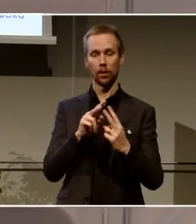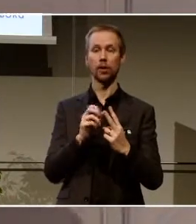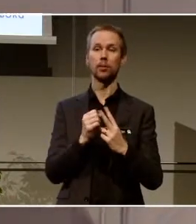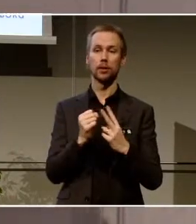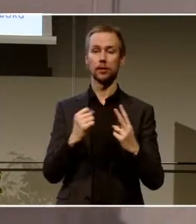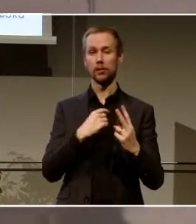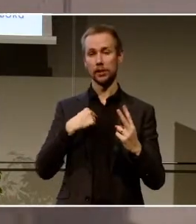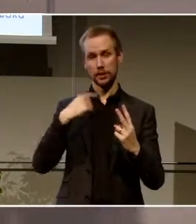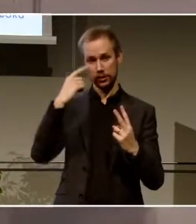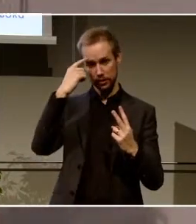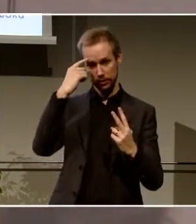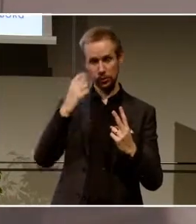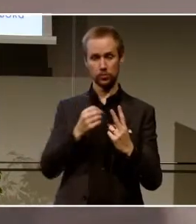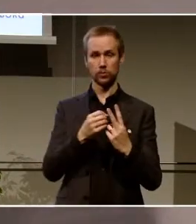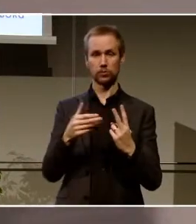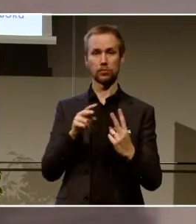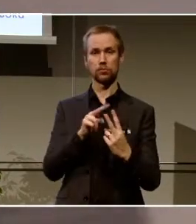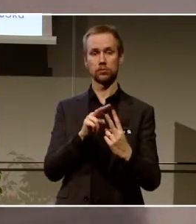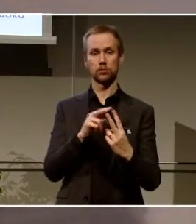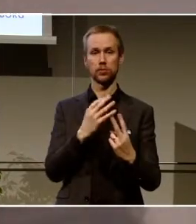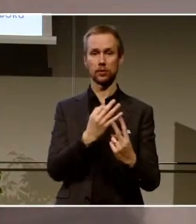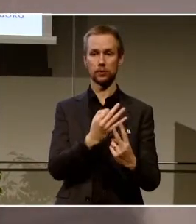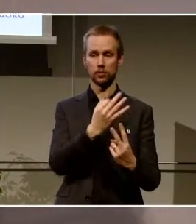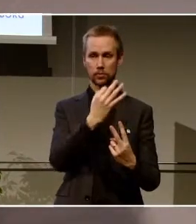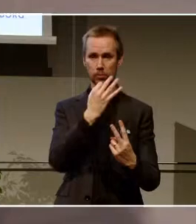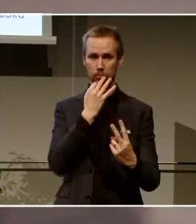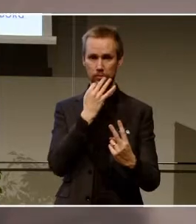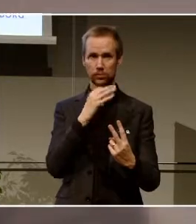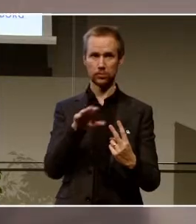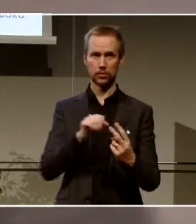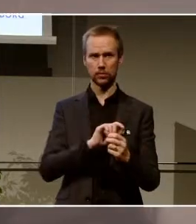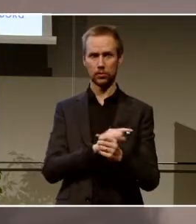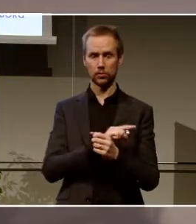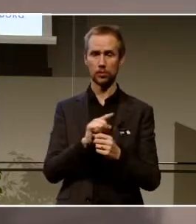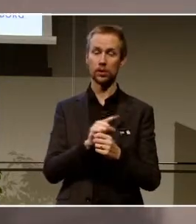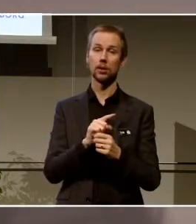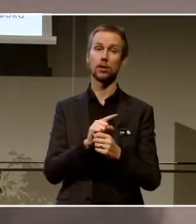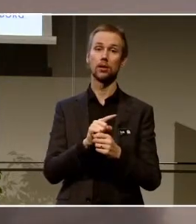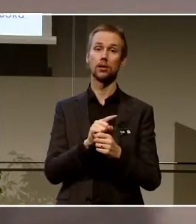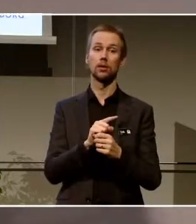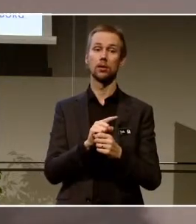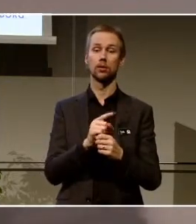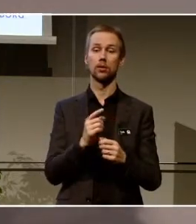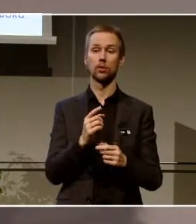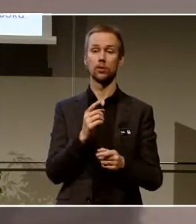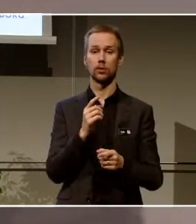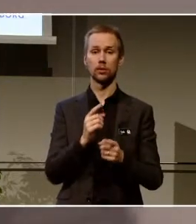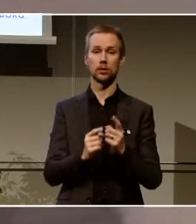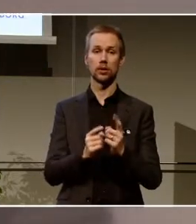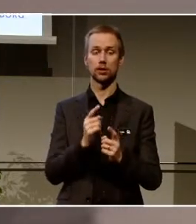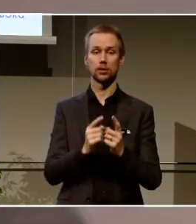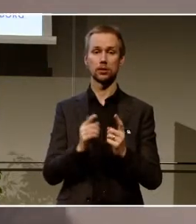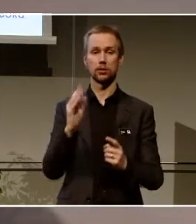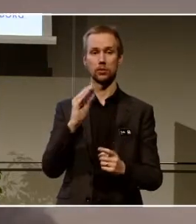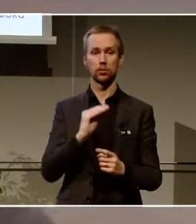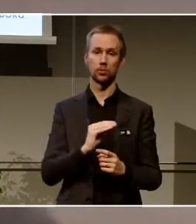har att göra med att det är frågor som ofta tar väldigt lång tid. Och det kan ju göra att man kanske upplever som att man får fler frågor än man